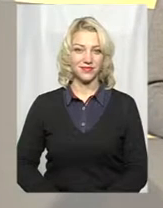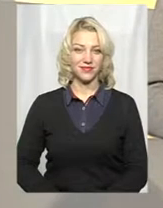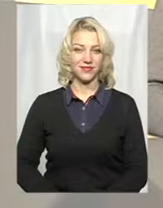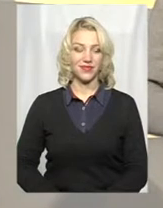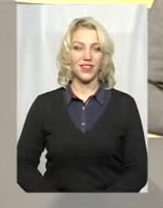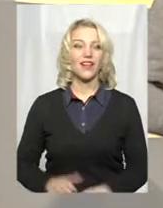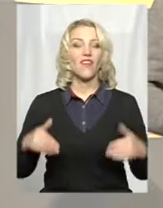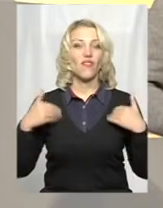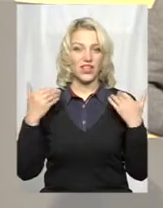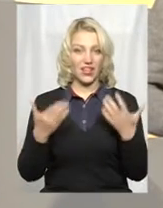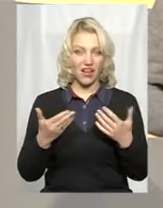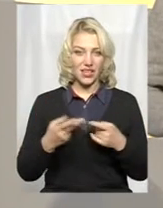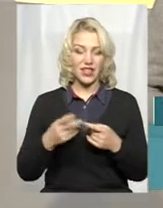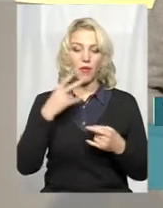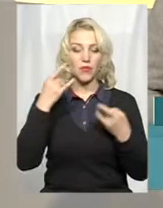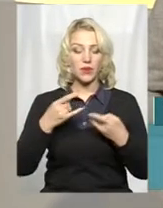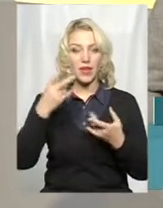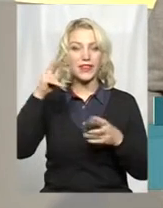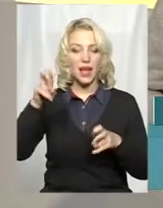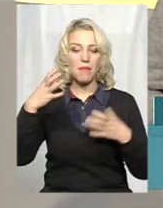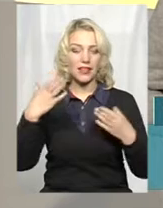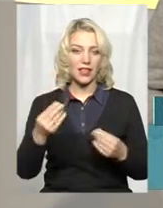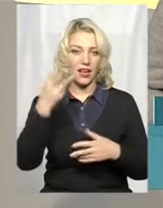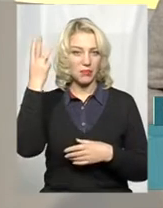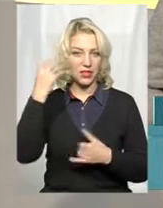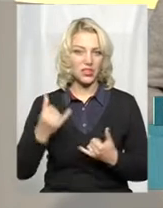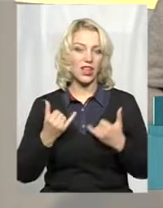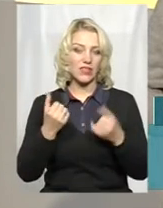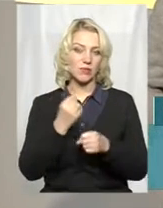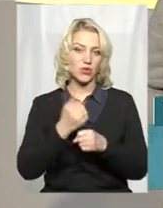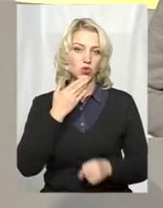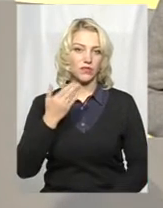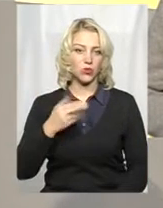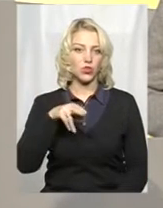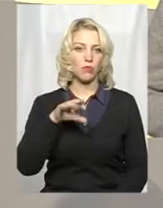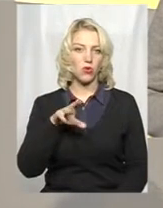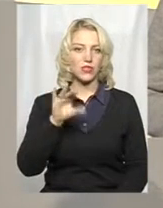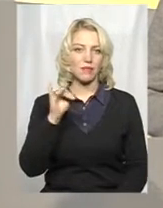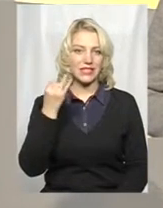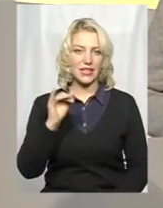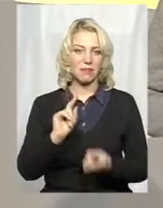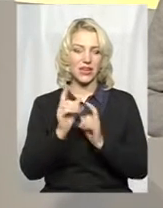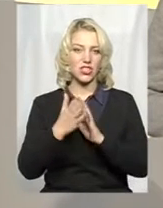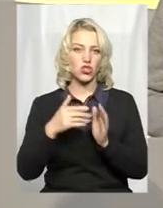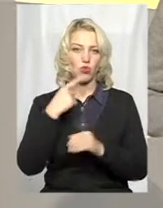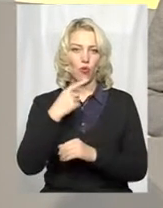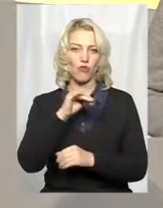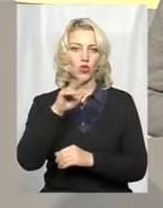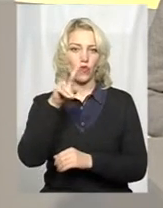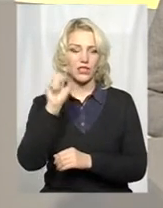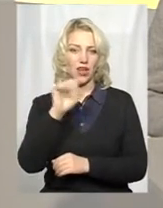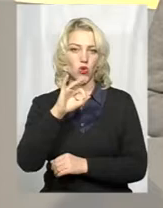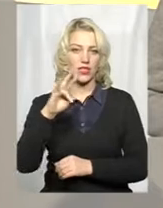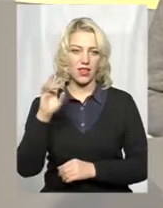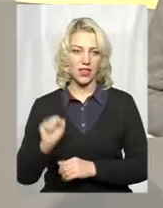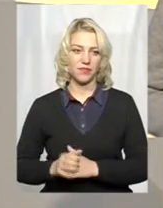Мої вітання в ефірі програма «Тема дня Хмельницької». У студії працює ведучий Віталій Постемський та перекладач на жестову мову Оксана